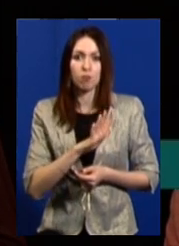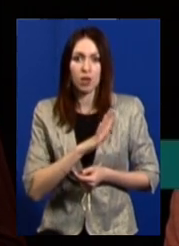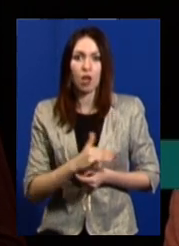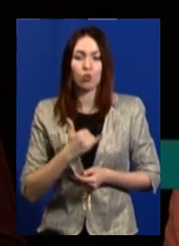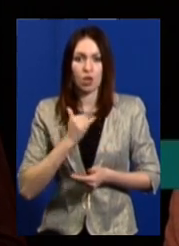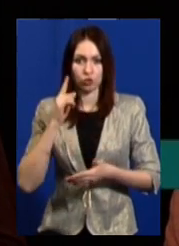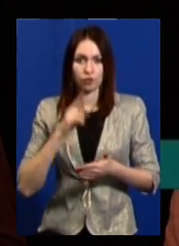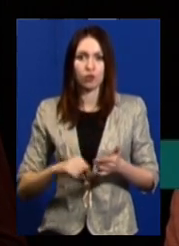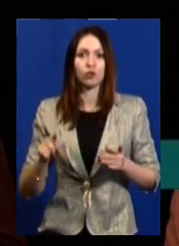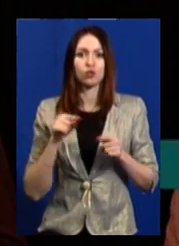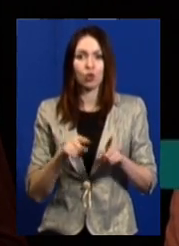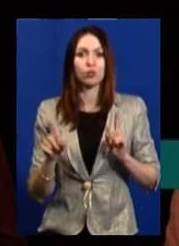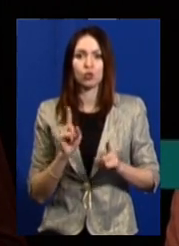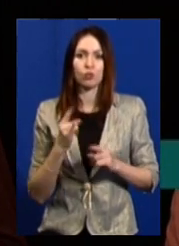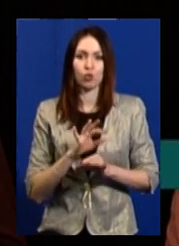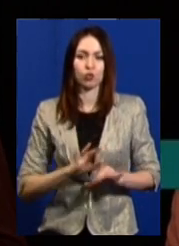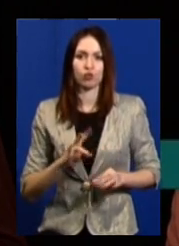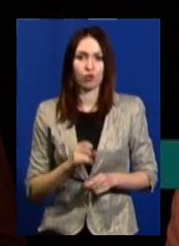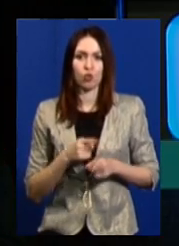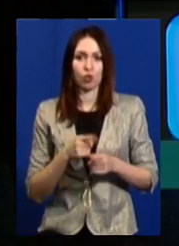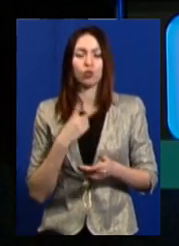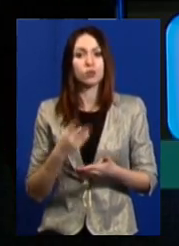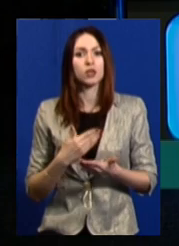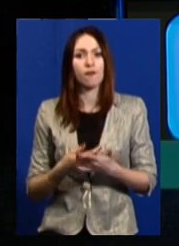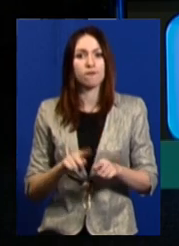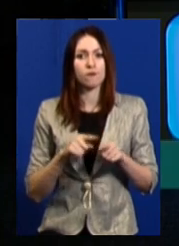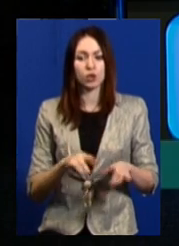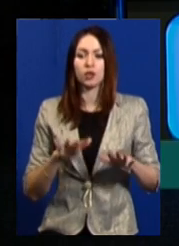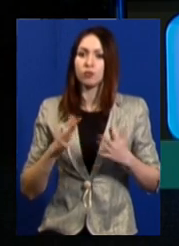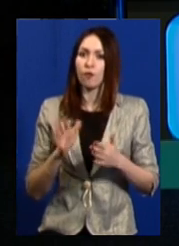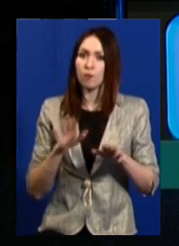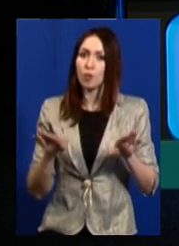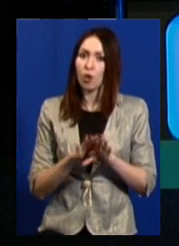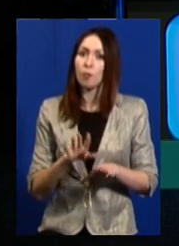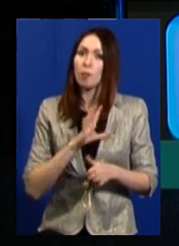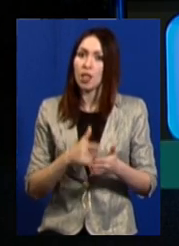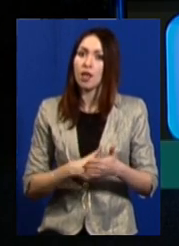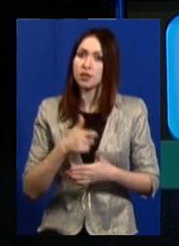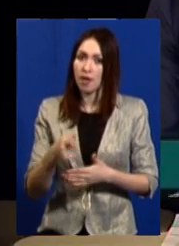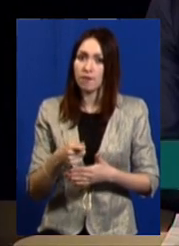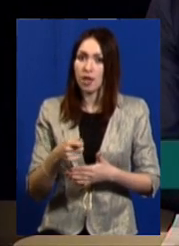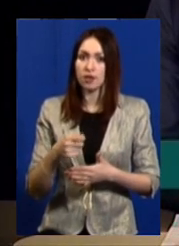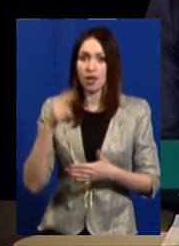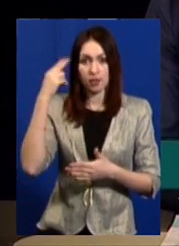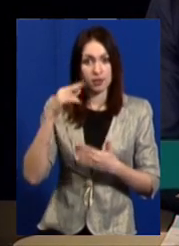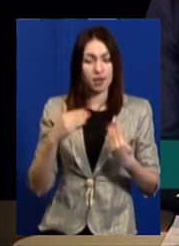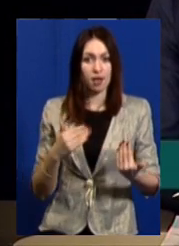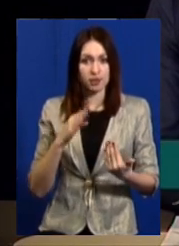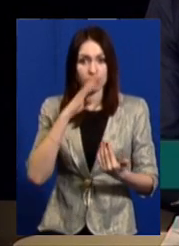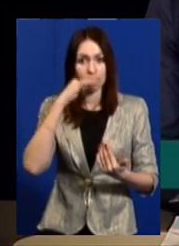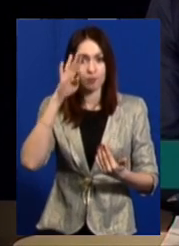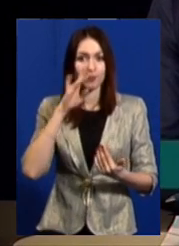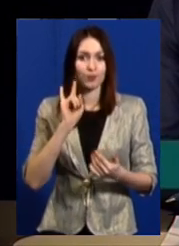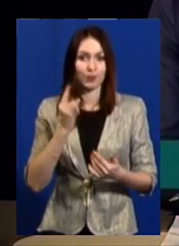впевненість в тому, що дитині нічого не загрожує. У схожому випадку була заява дядька оцього побитого хлопчика,